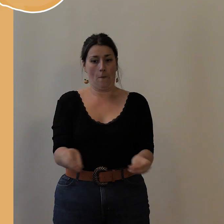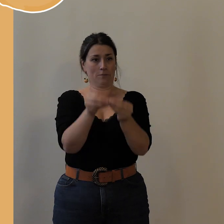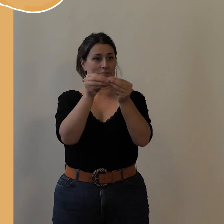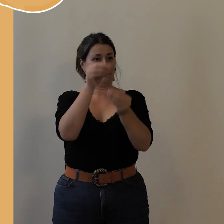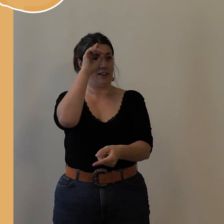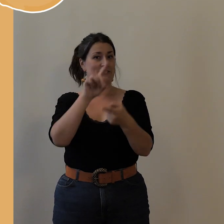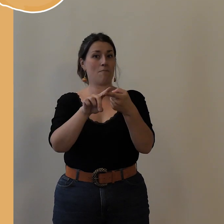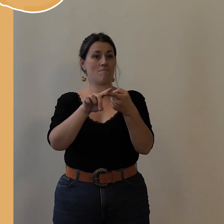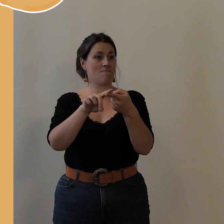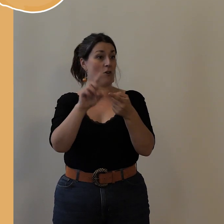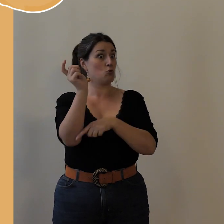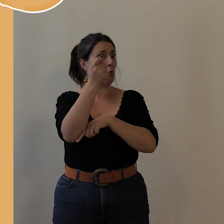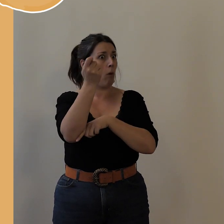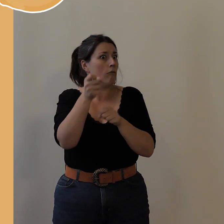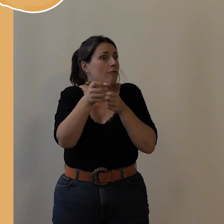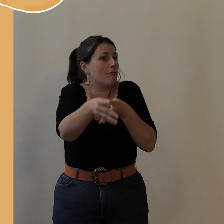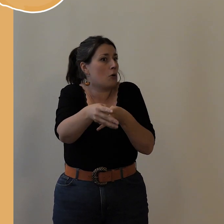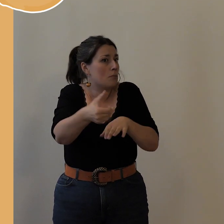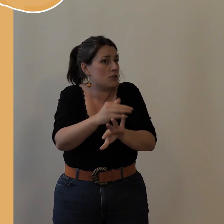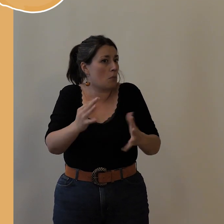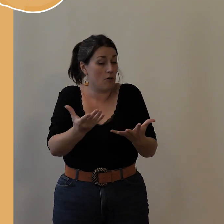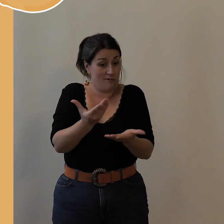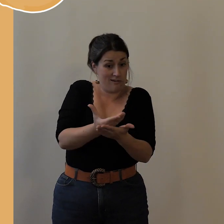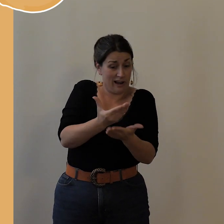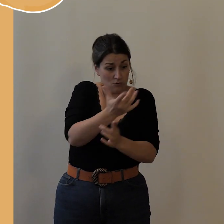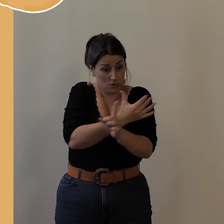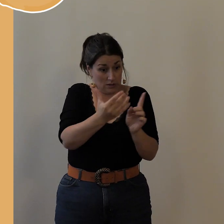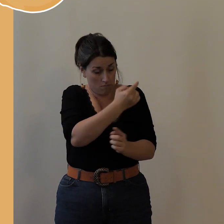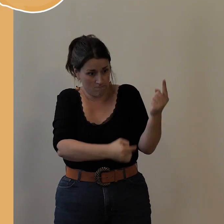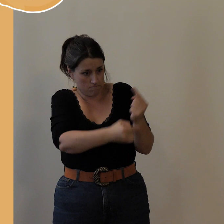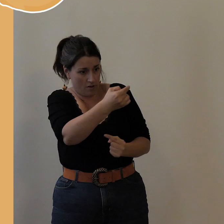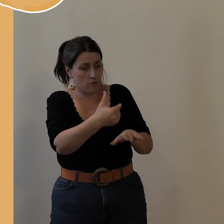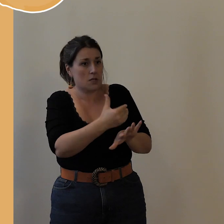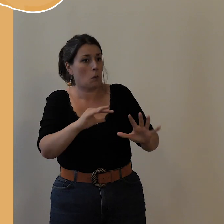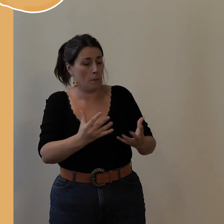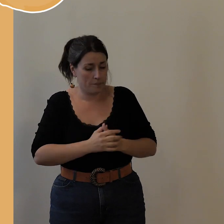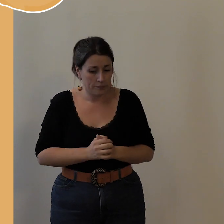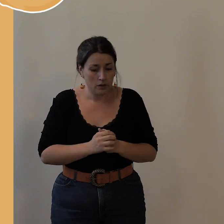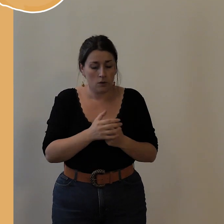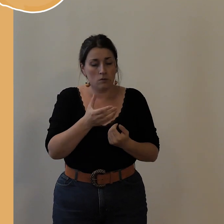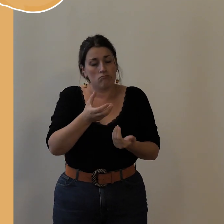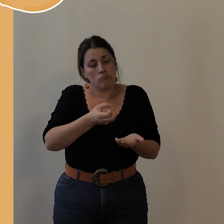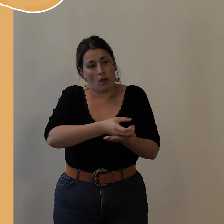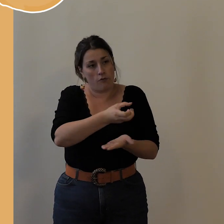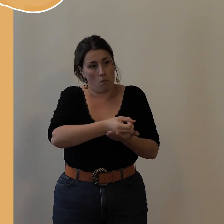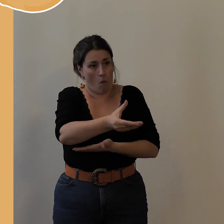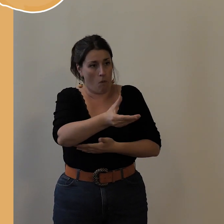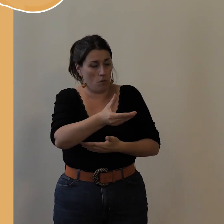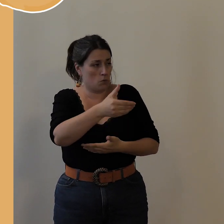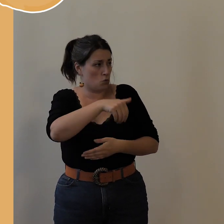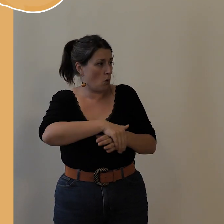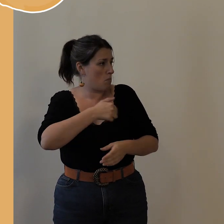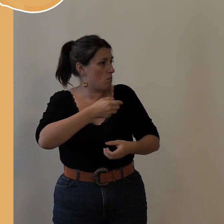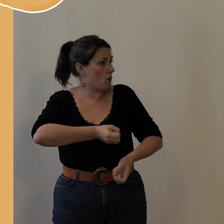sous le thème Tours, le vélo, histoire d'une émancipation sociale. Au passage, je vous indique que je parle ce soir